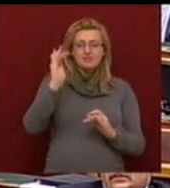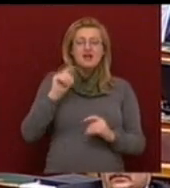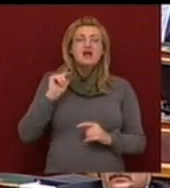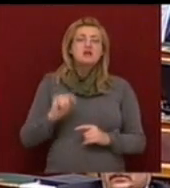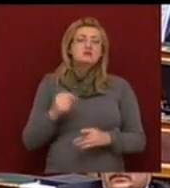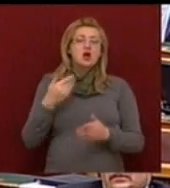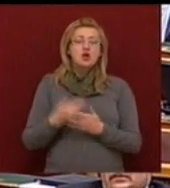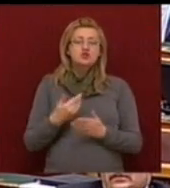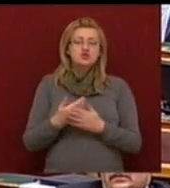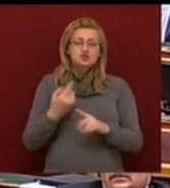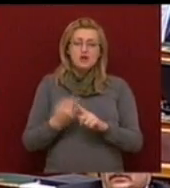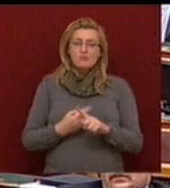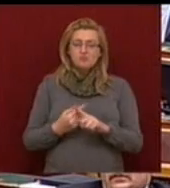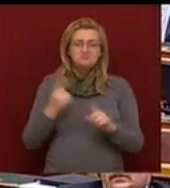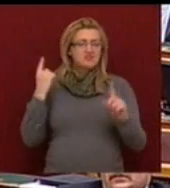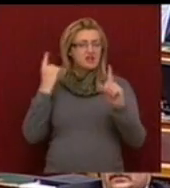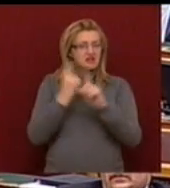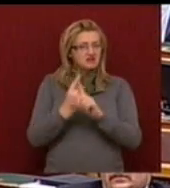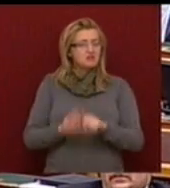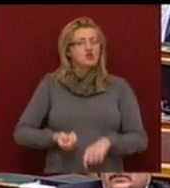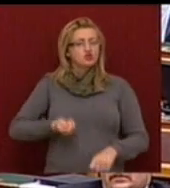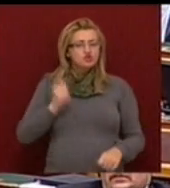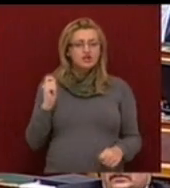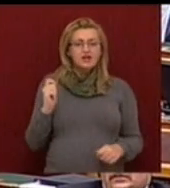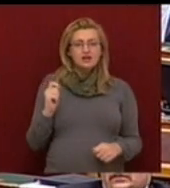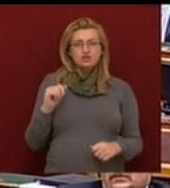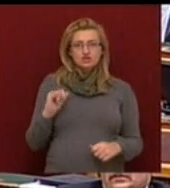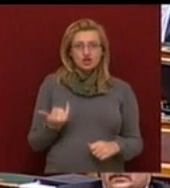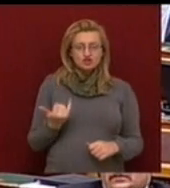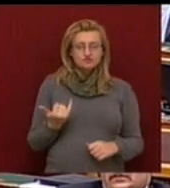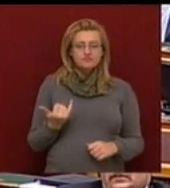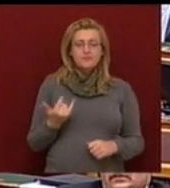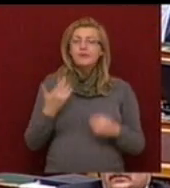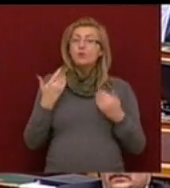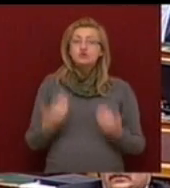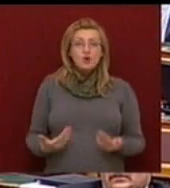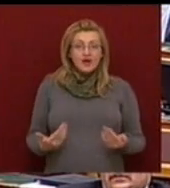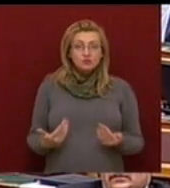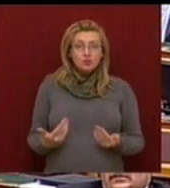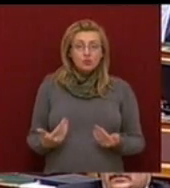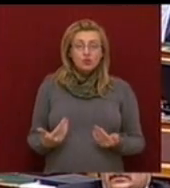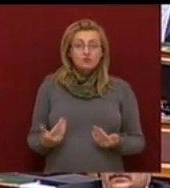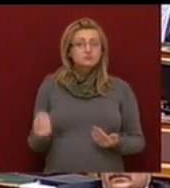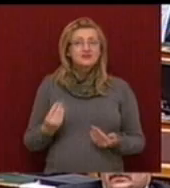gazdaságpolitika egyértelműen sikeres és egyértelműen annak köszönhető,